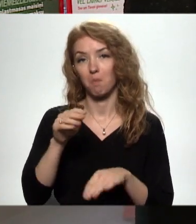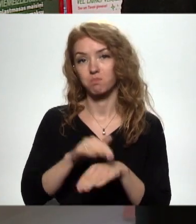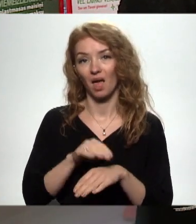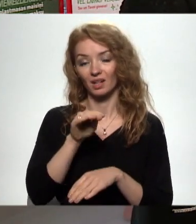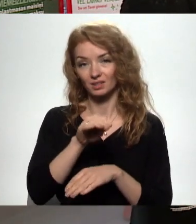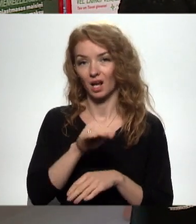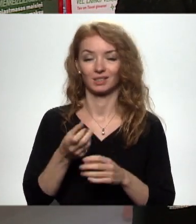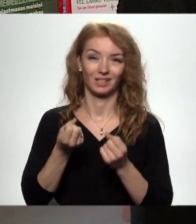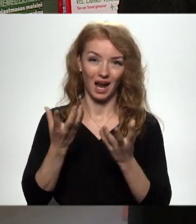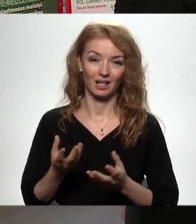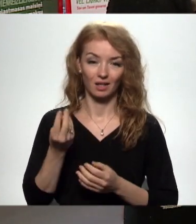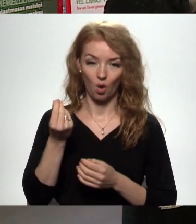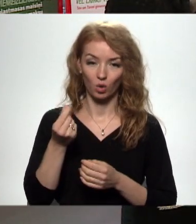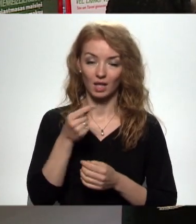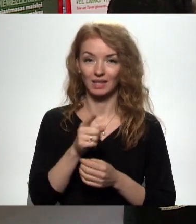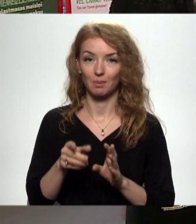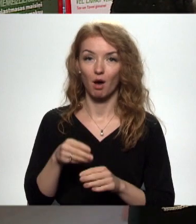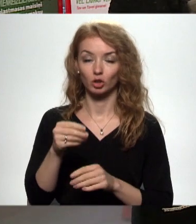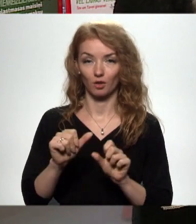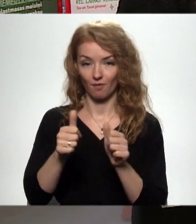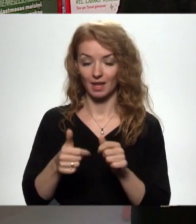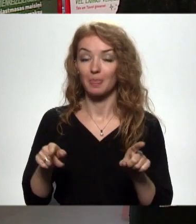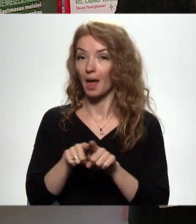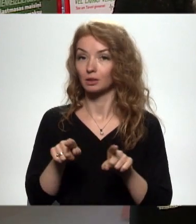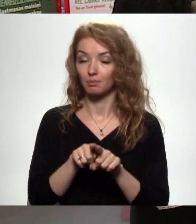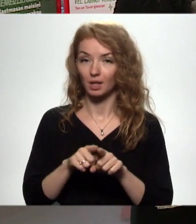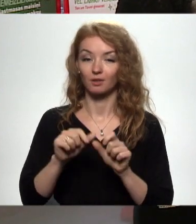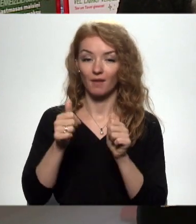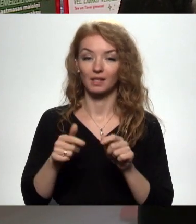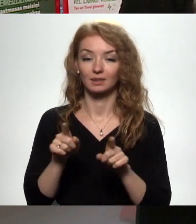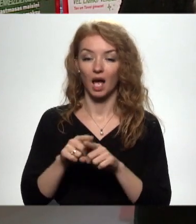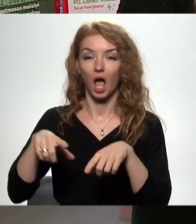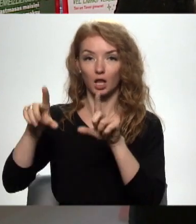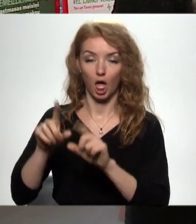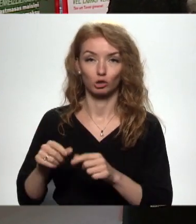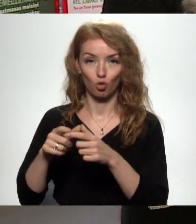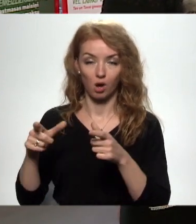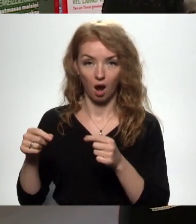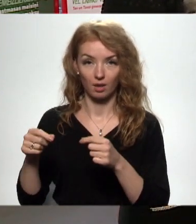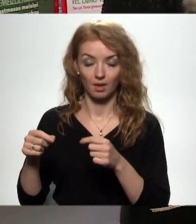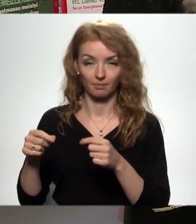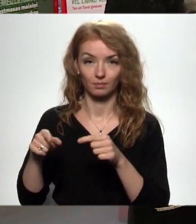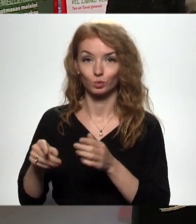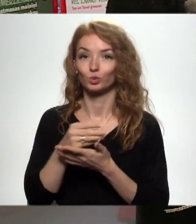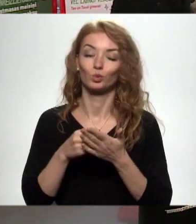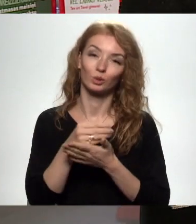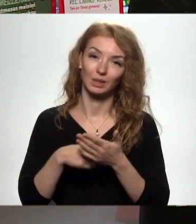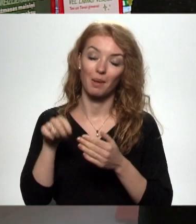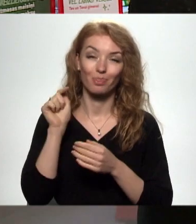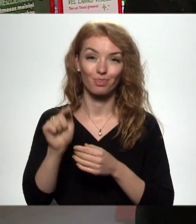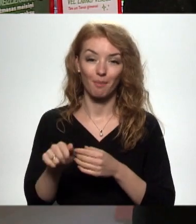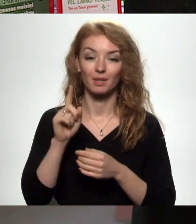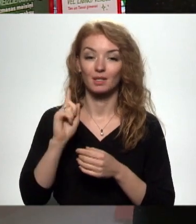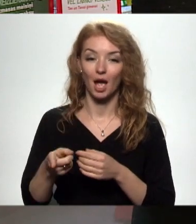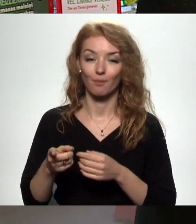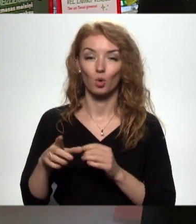karta, kā skaidra naude, tas ir maksāšanas līdzeklis tieši, tāds pats maksāšanas līdzeklis ir karte, kas nozīmē, ka tam ir